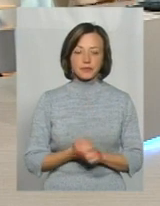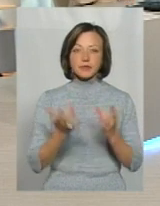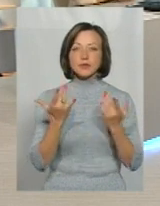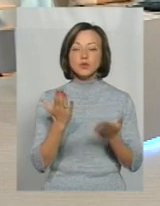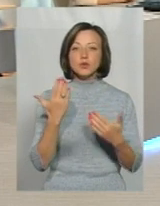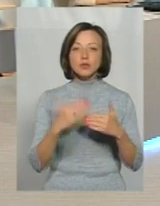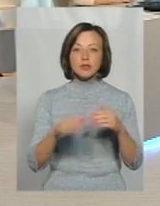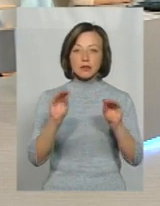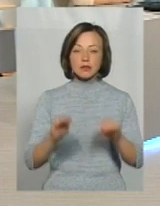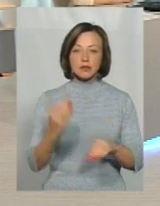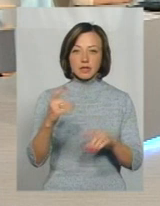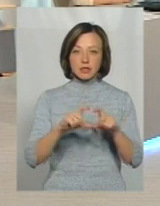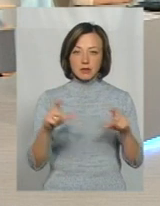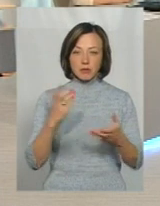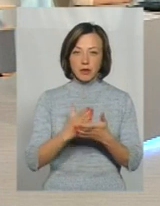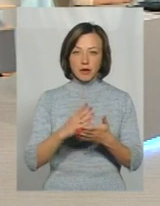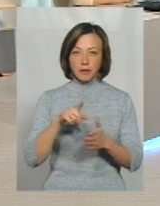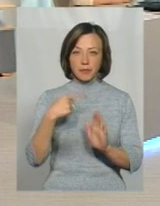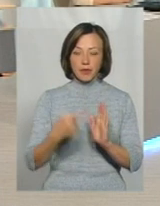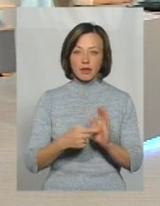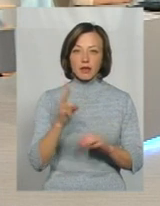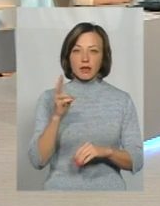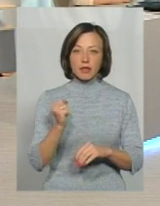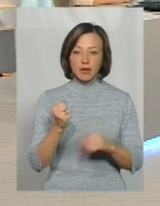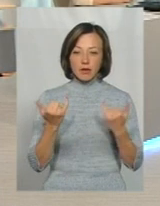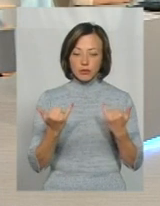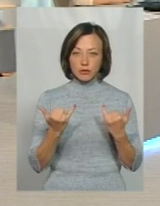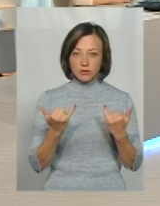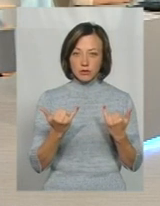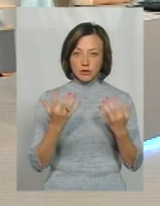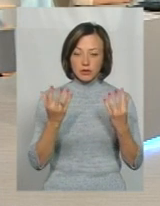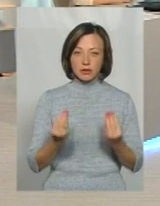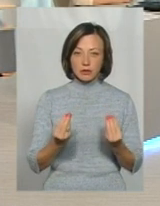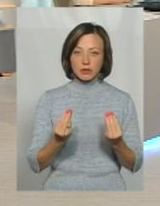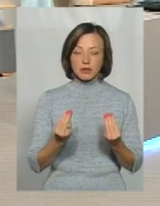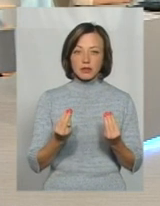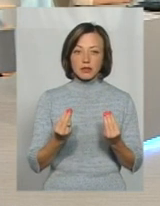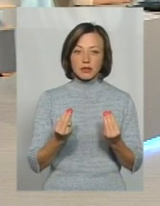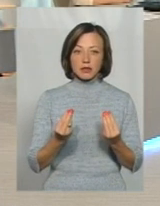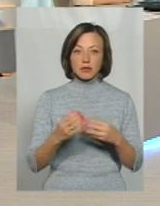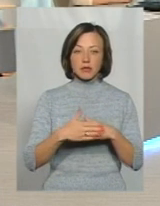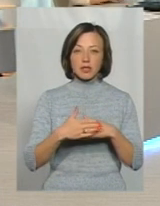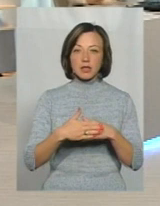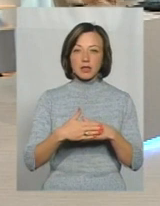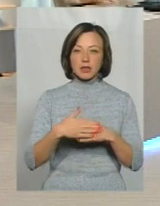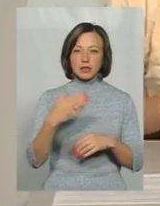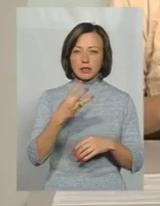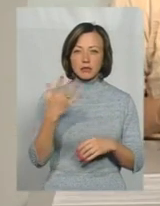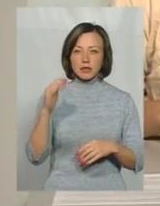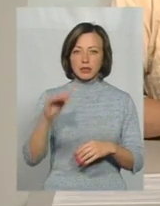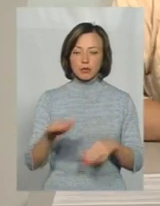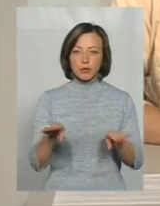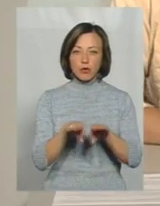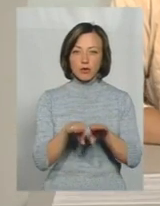декларацій ваш заклад має підписати? На цю хвилину я йшла біля 55 тисяч. Це в